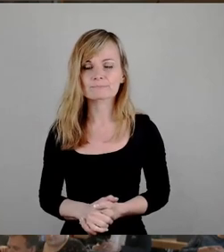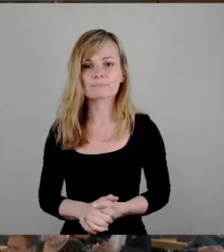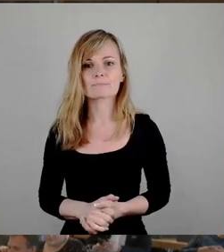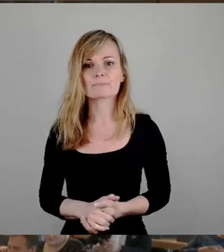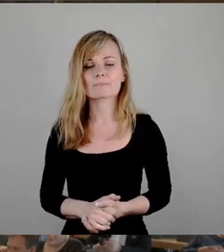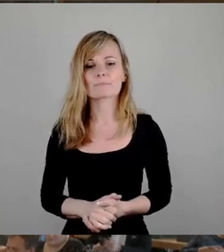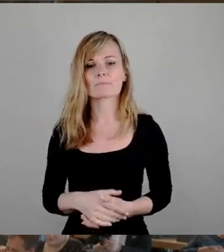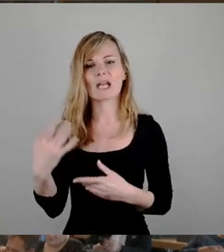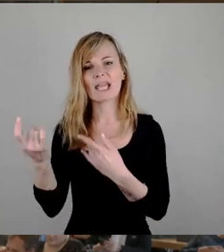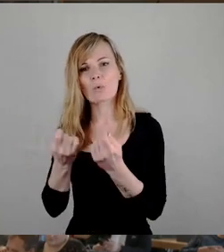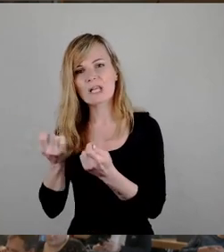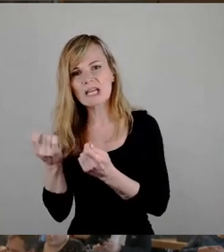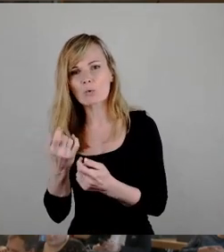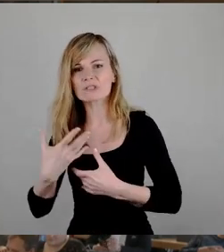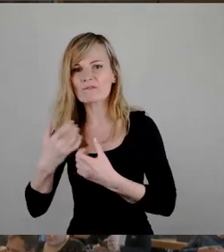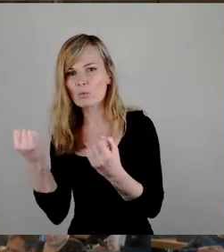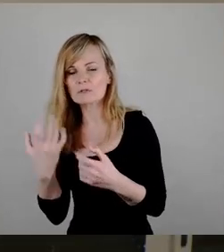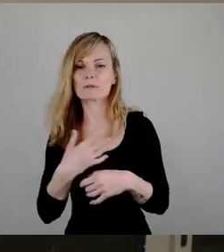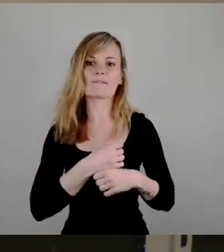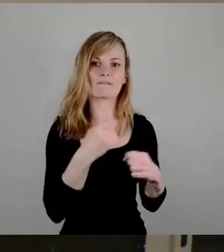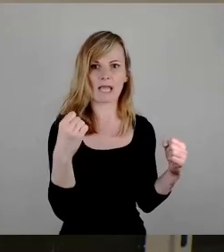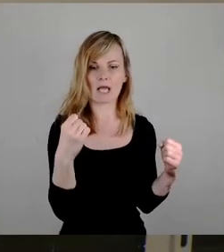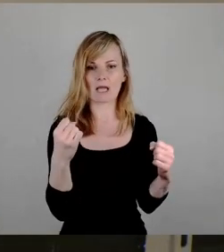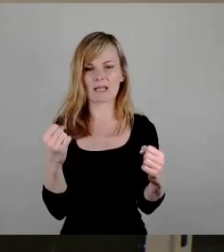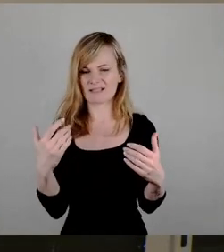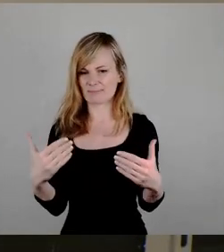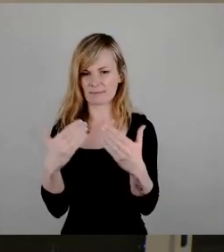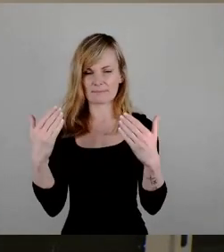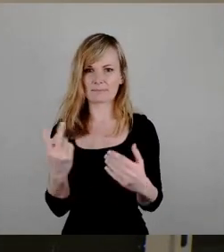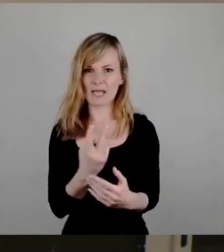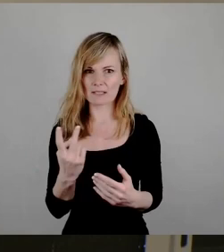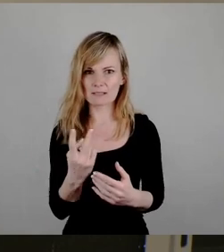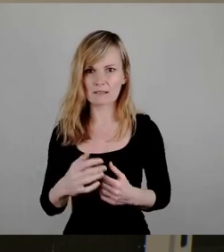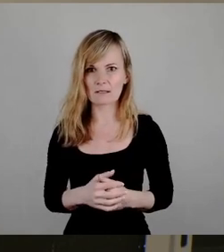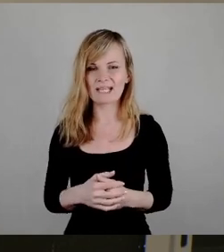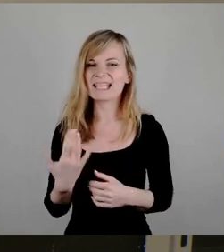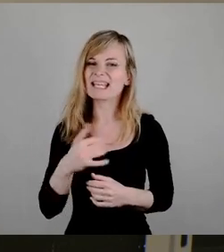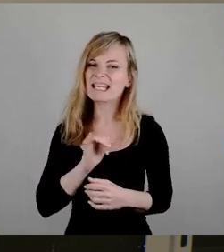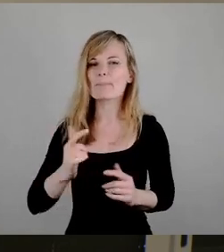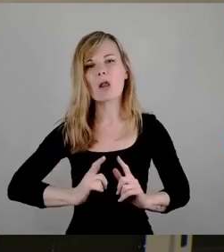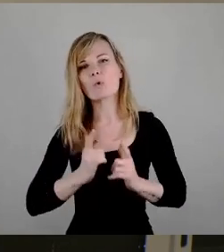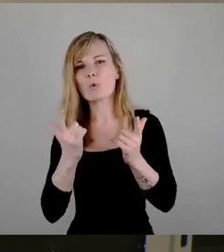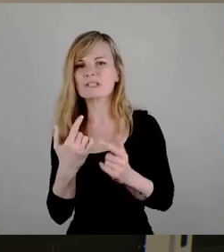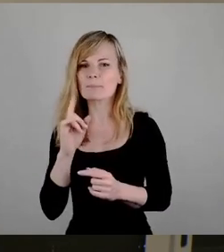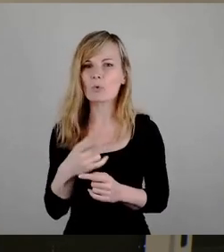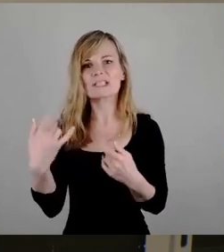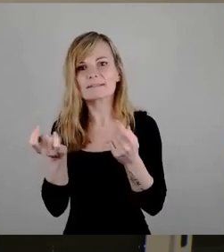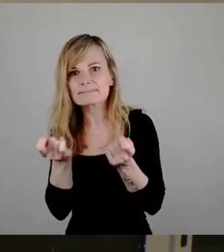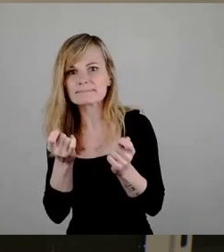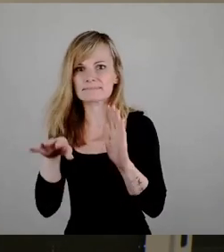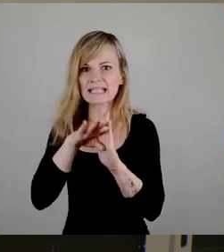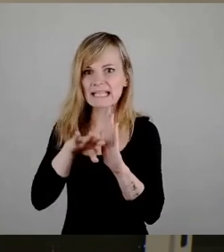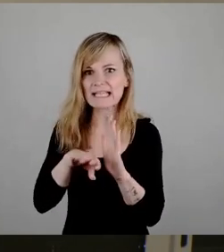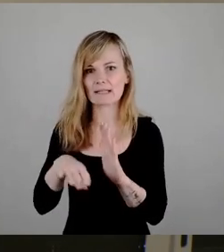geht, und wir für die Freiheit sind. Und ich finde, diese Lust, mit der reguliert werden, werden so schon befremdlich. Und ich stelle mir vor, wie das auf allen